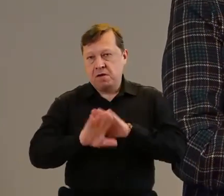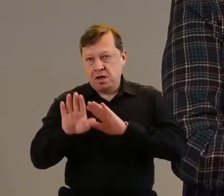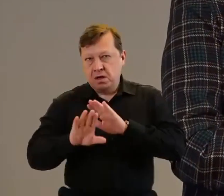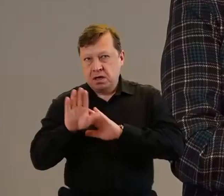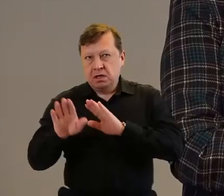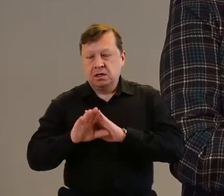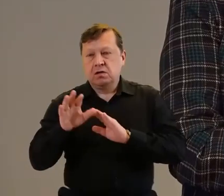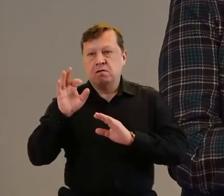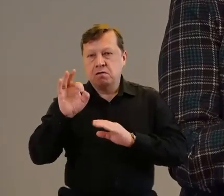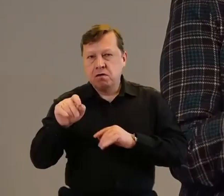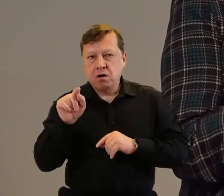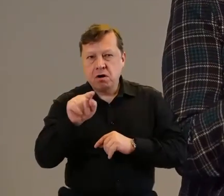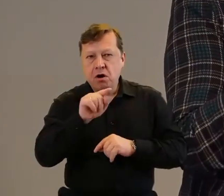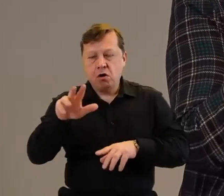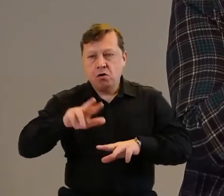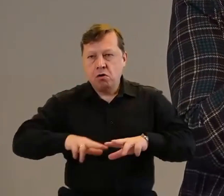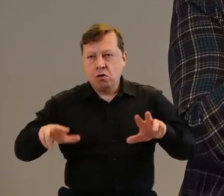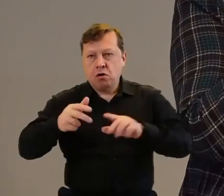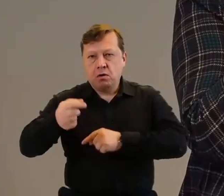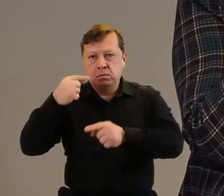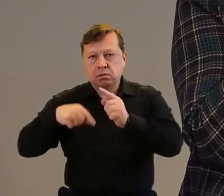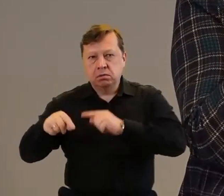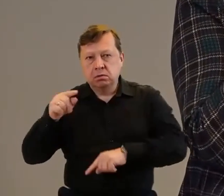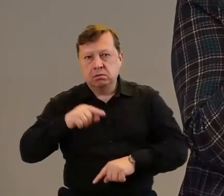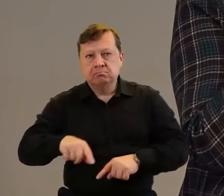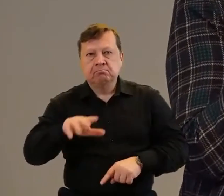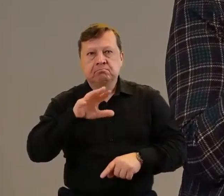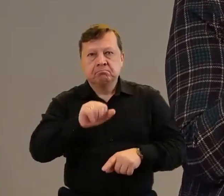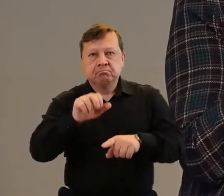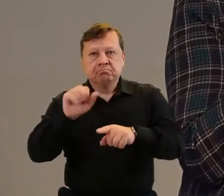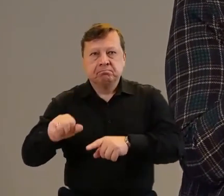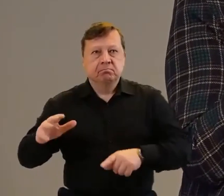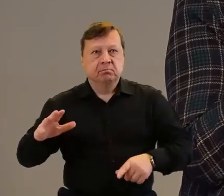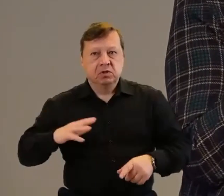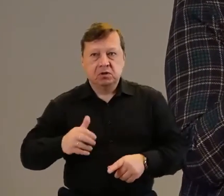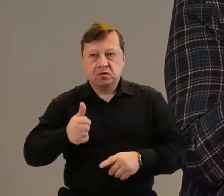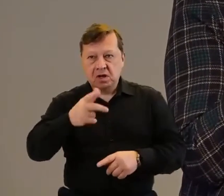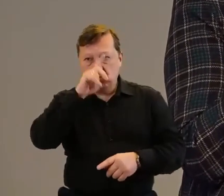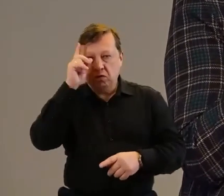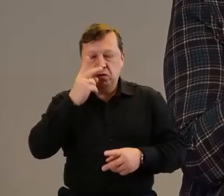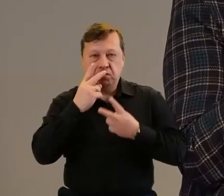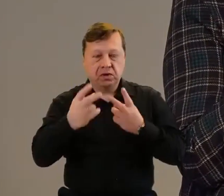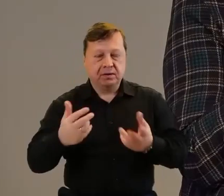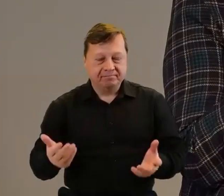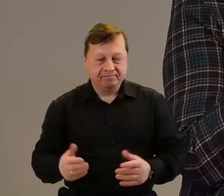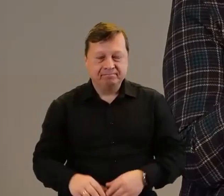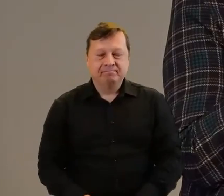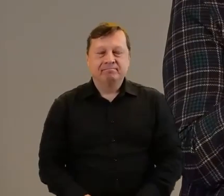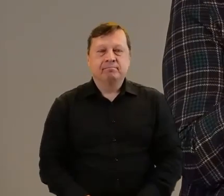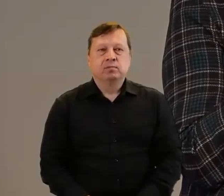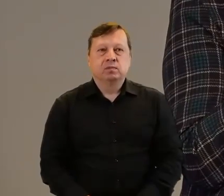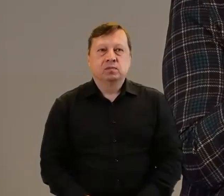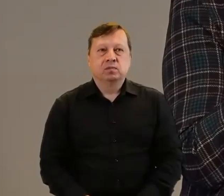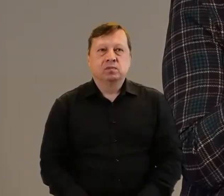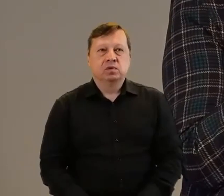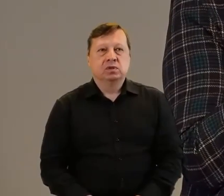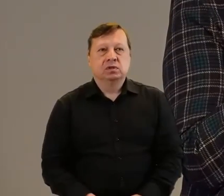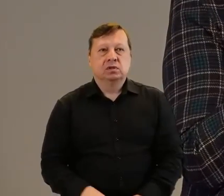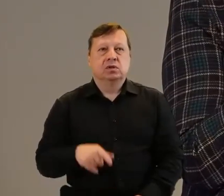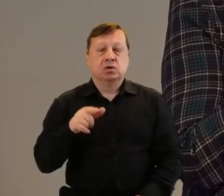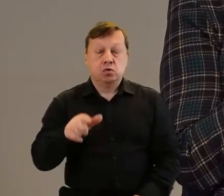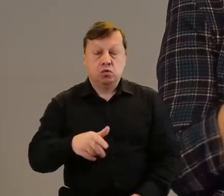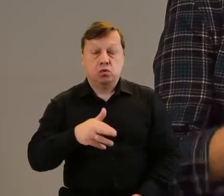swoich przodków. To rzeczywiście trafiało do wielu osób. Wystawę zawsze rozpoczynaliśmy